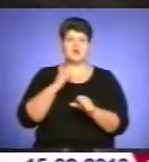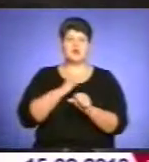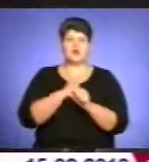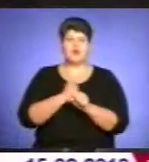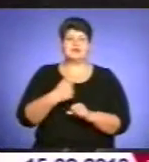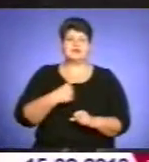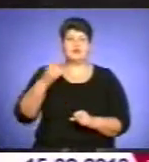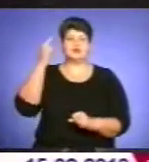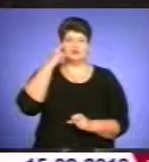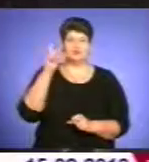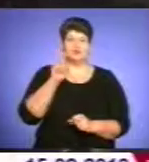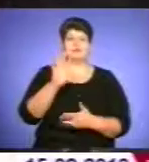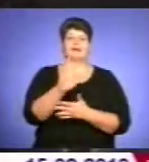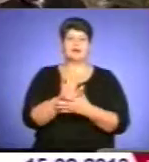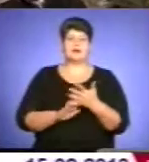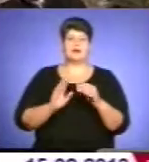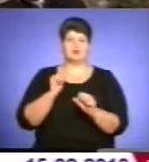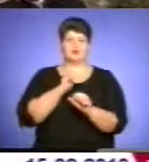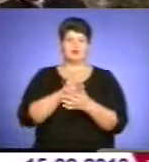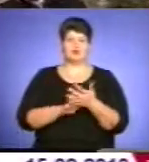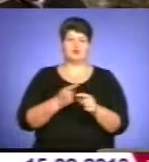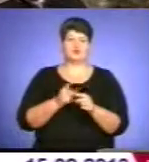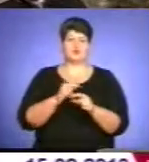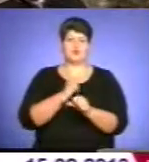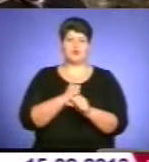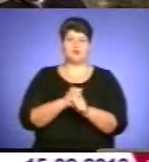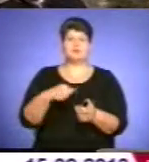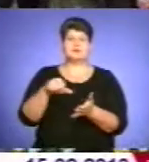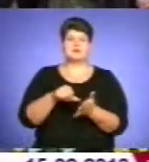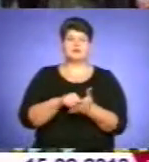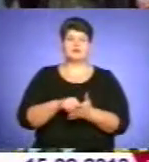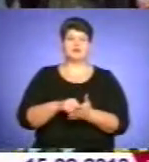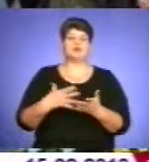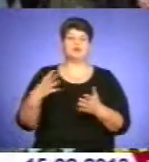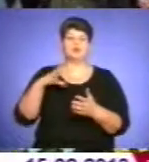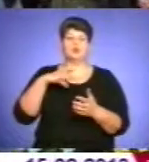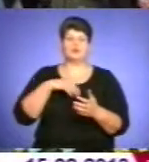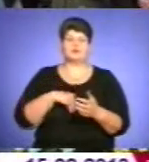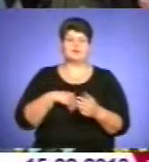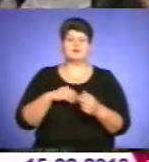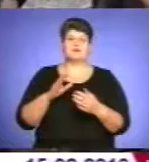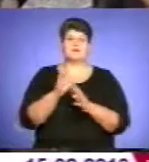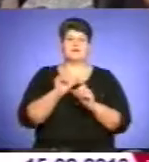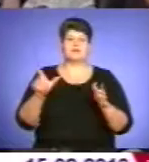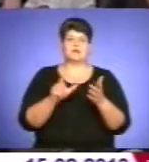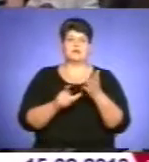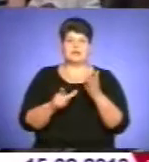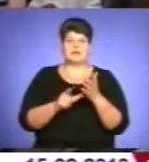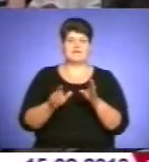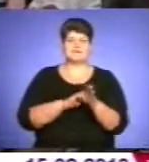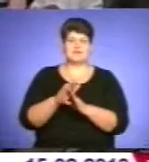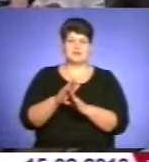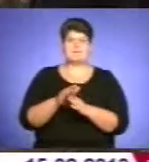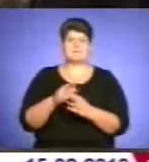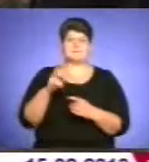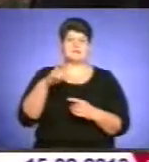що ми і надалі продовжимо ту роботу. Представники духовенства відправили молебень і в ім'я учасників війни в Афганістані виконали патріотичну